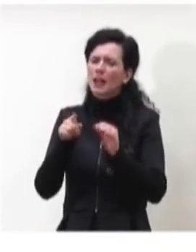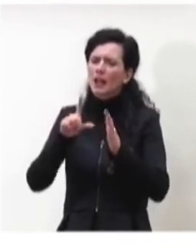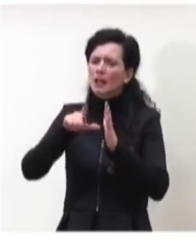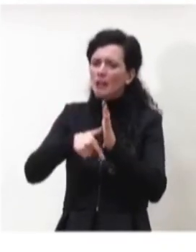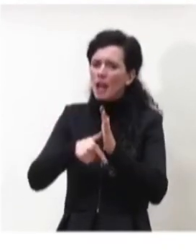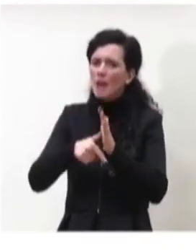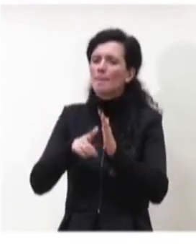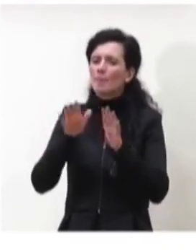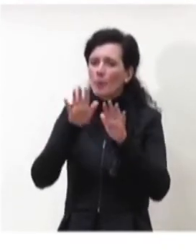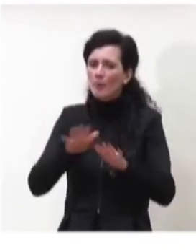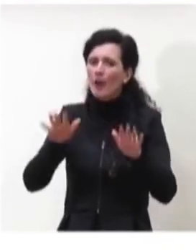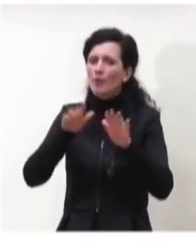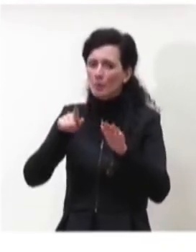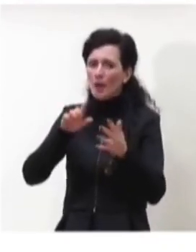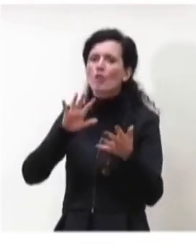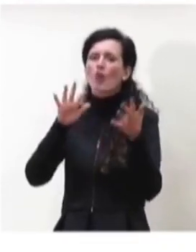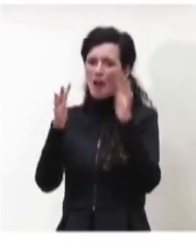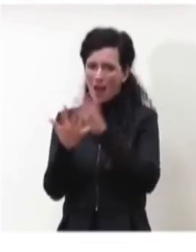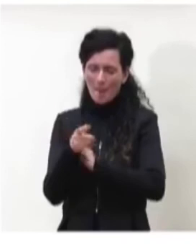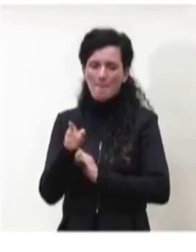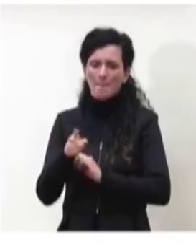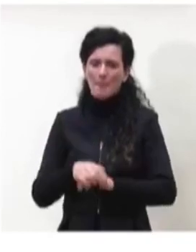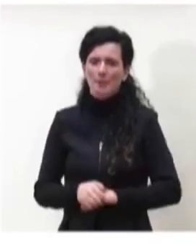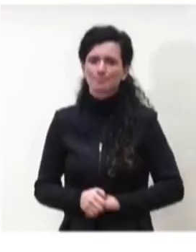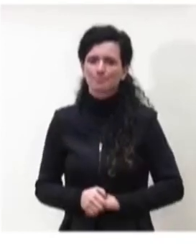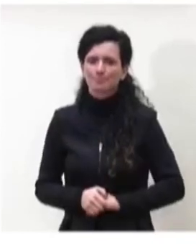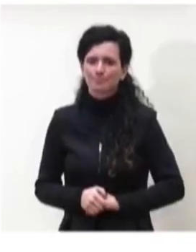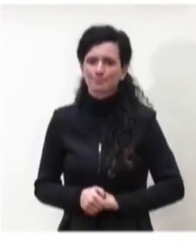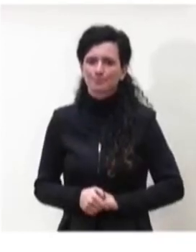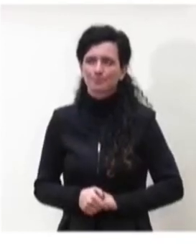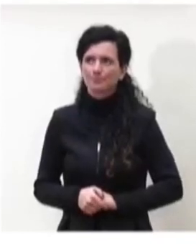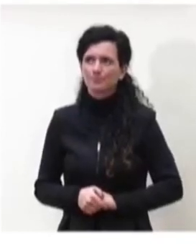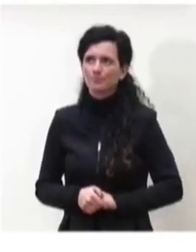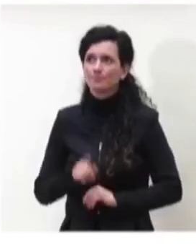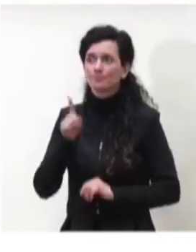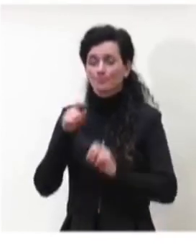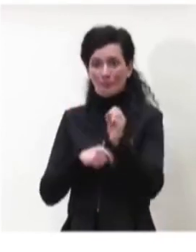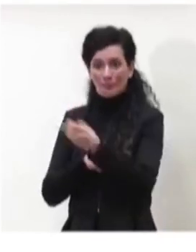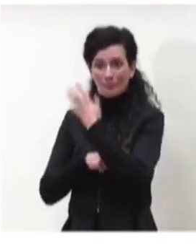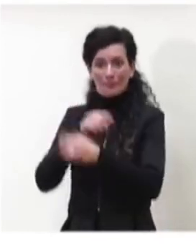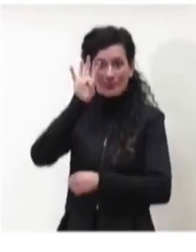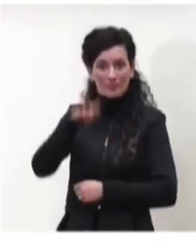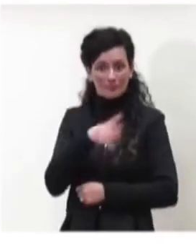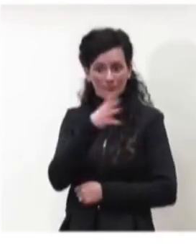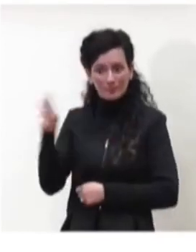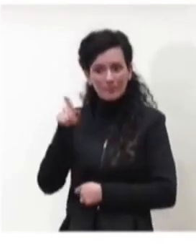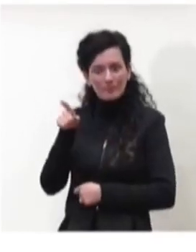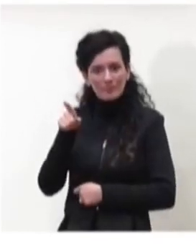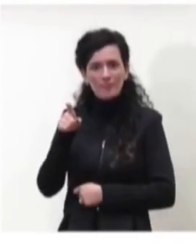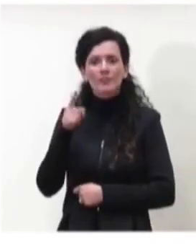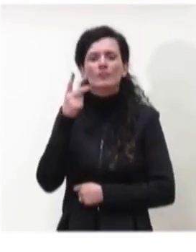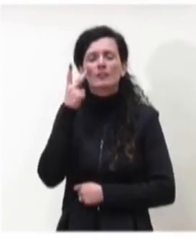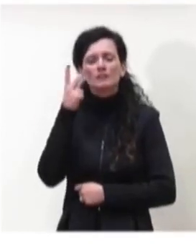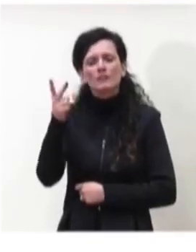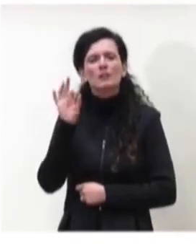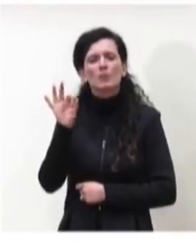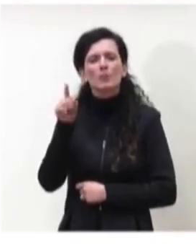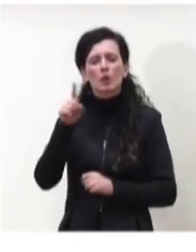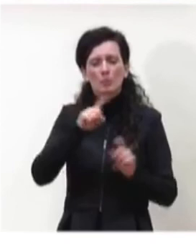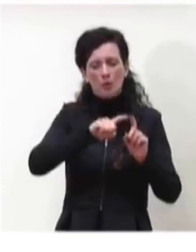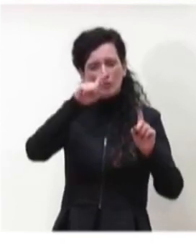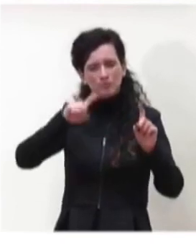spostando. Questo è il dato invece che riguarda l'incidenza, vedete